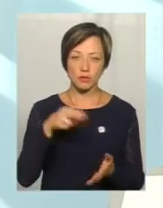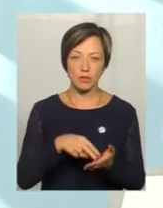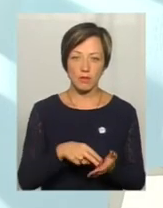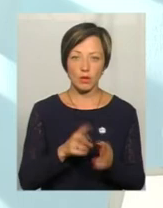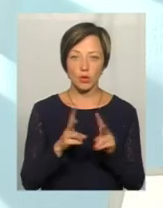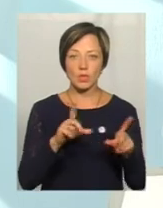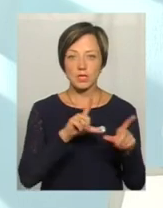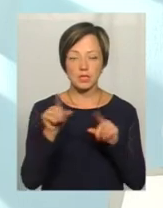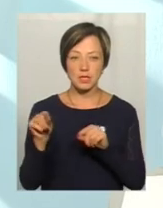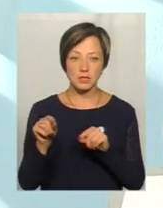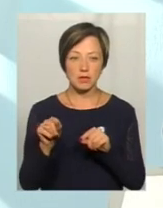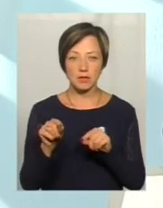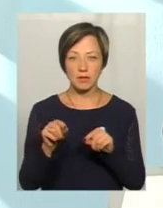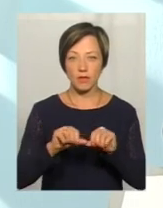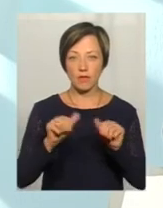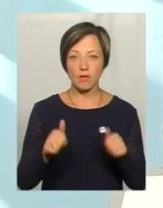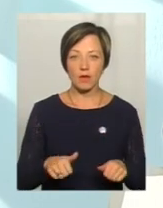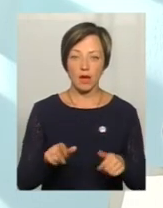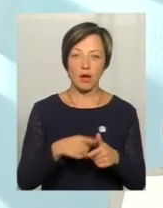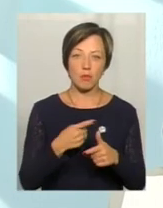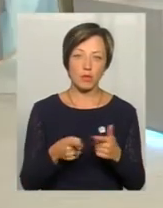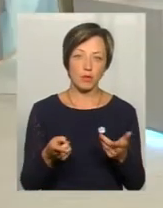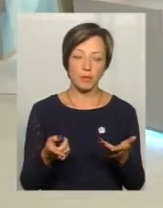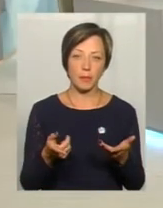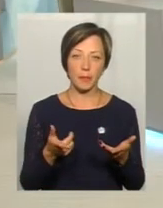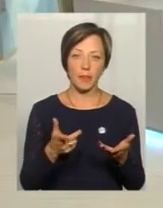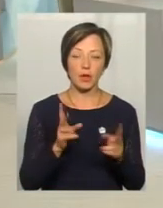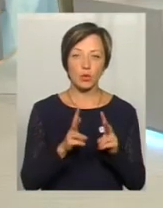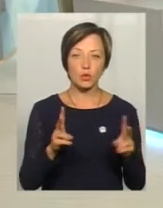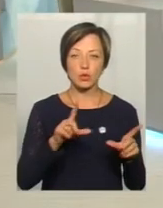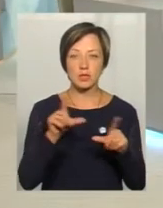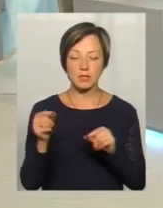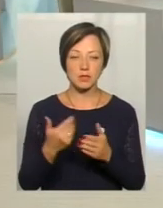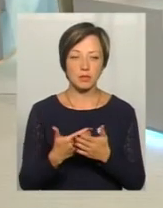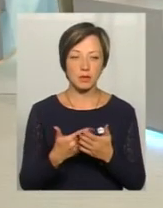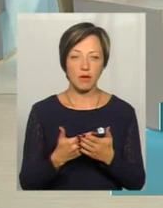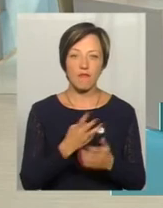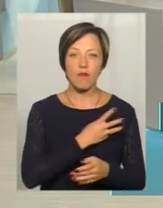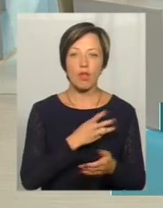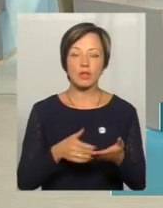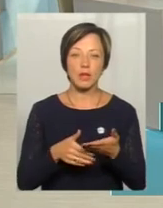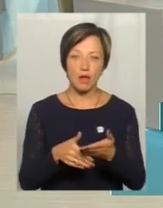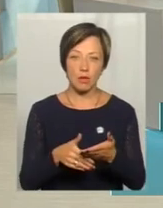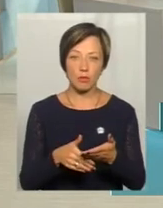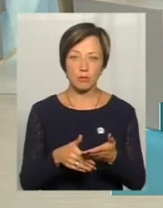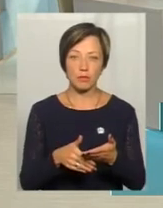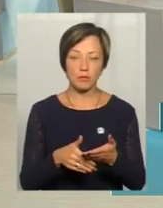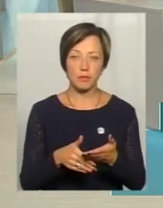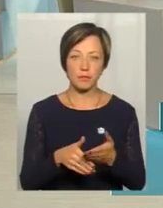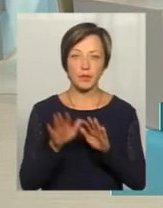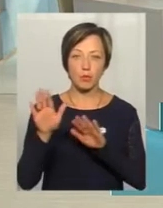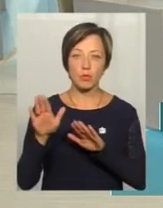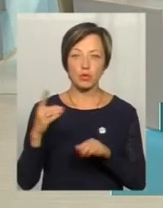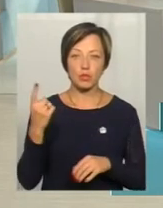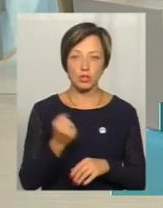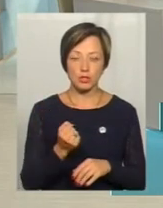Хтось з'їздив в вигляді або не в вигляді, або з'їздив волонтером, побув там